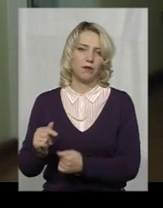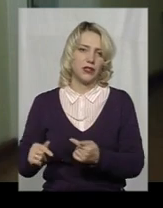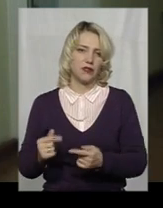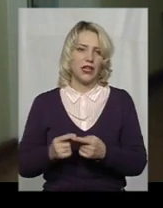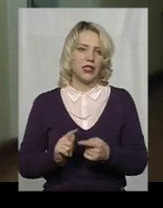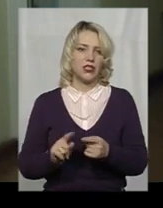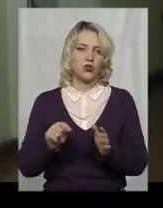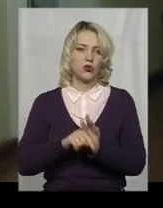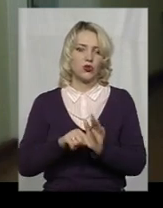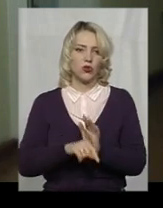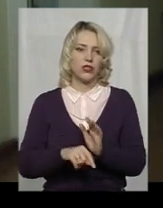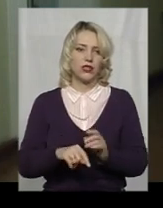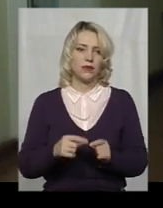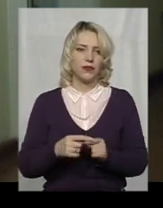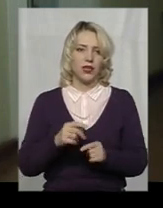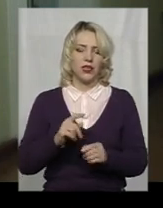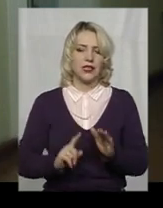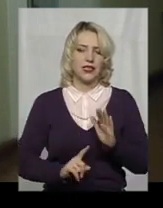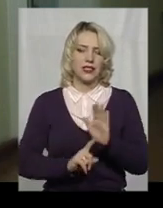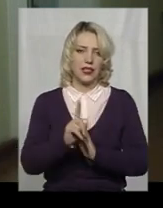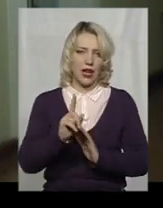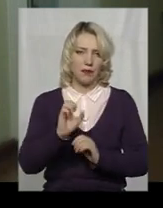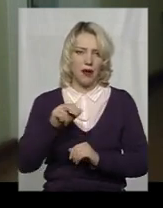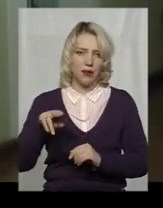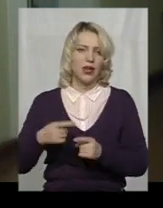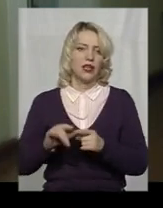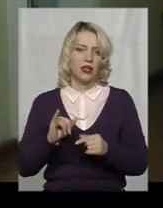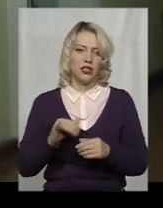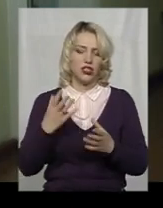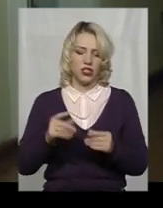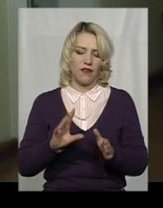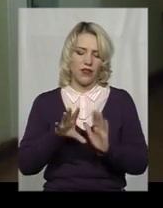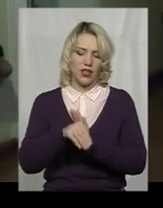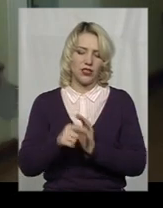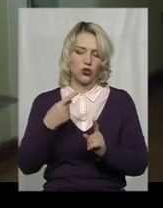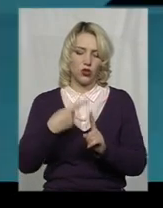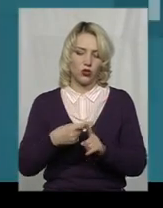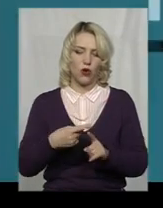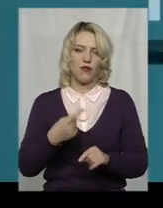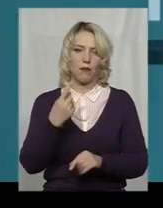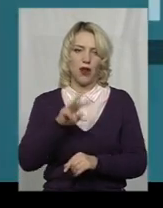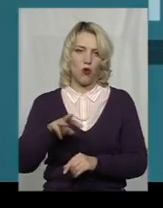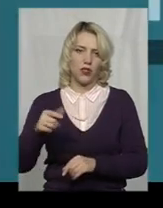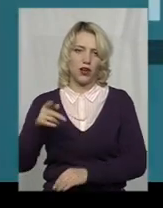стосується щодо підтримки стартапів. Ще додаткову програму внесли мільйон гривень на підтримку стартапів.